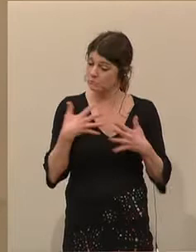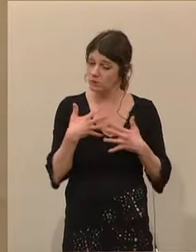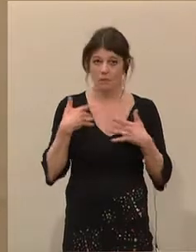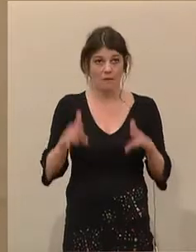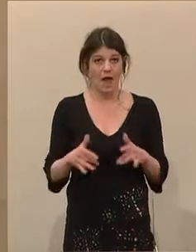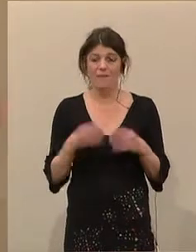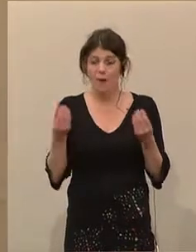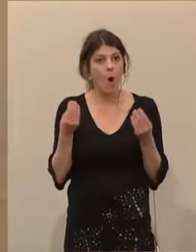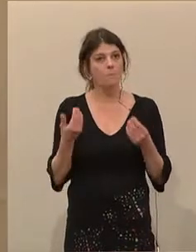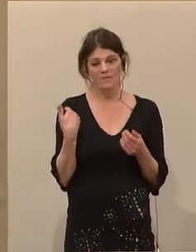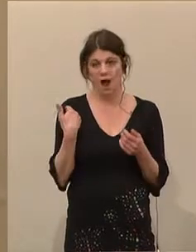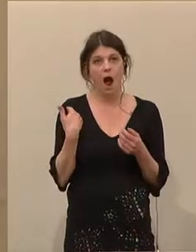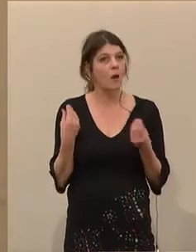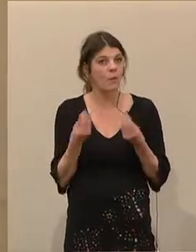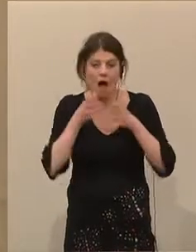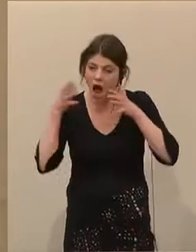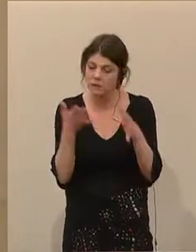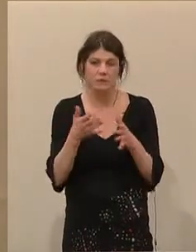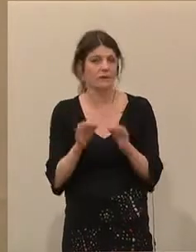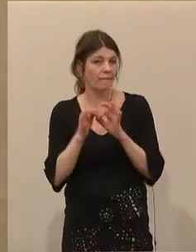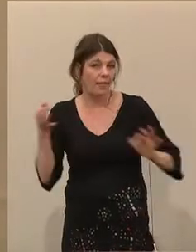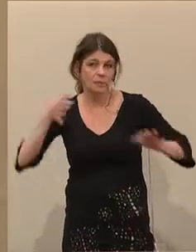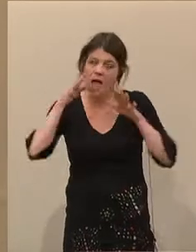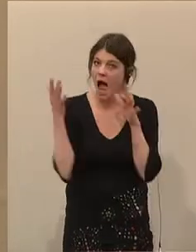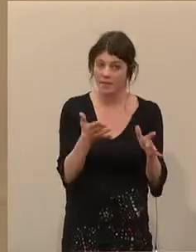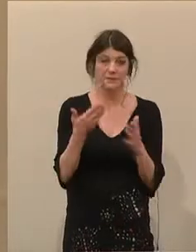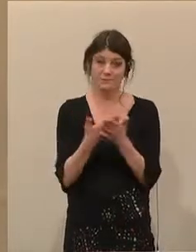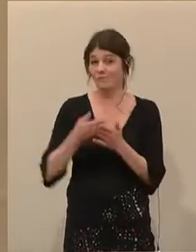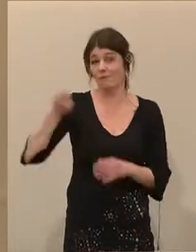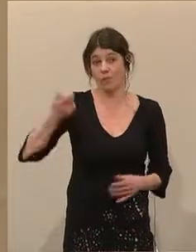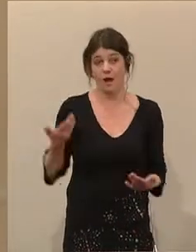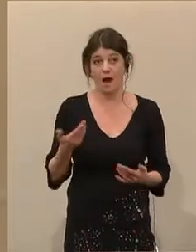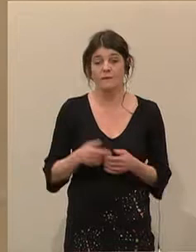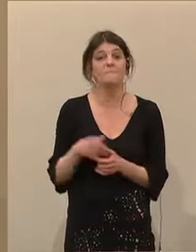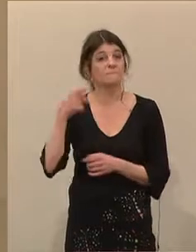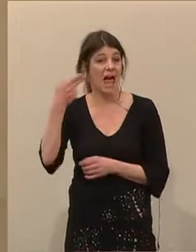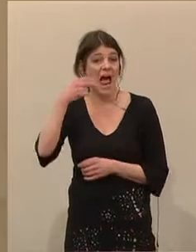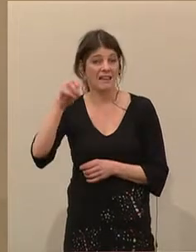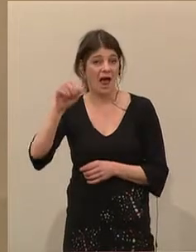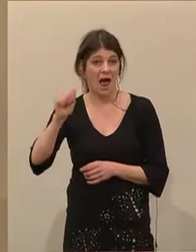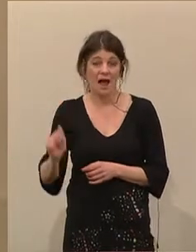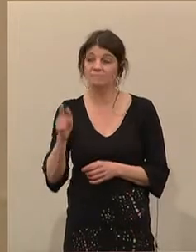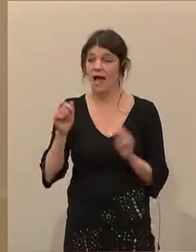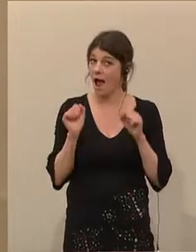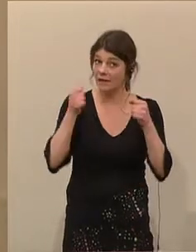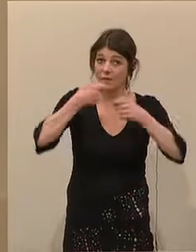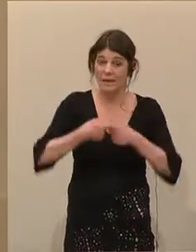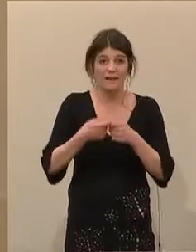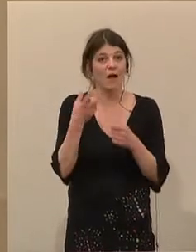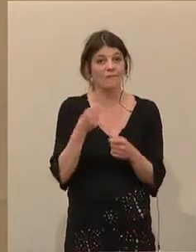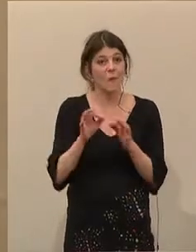aufgrund von Hass, von religiösem Hass gefällt wurde. Bin Haidara ist ein aktives Mitglied der